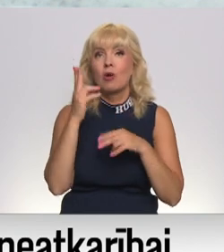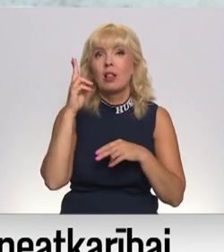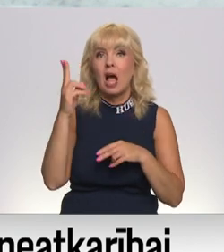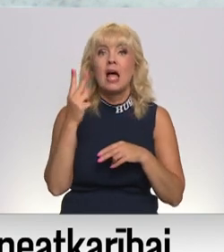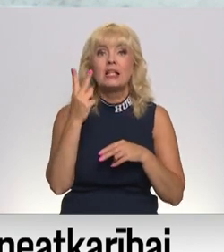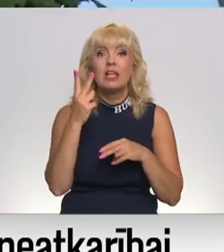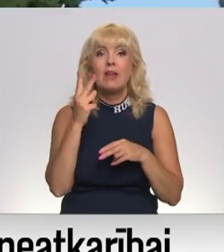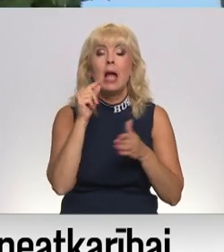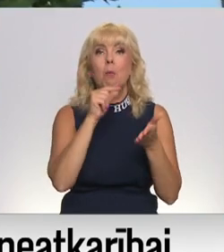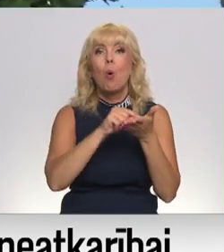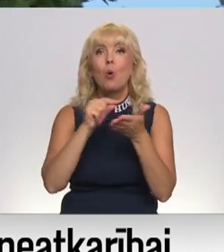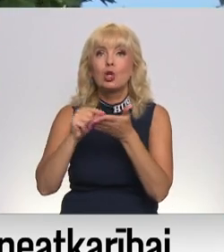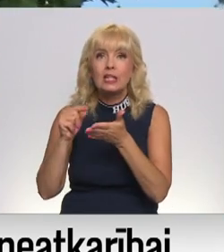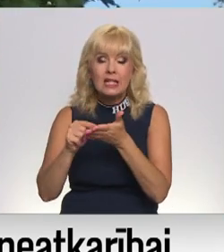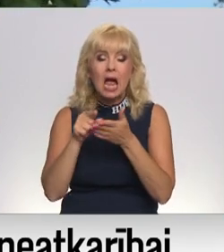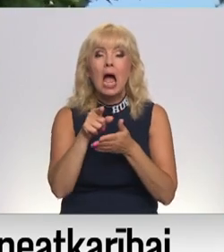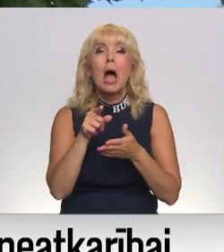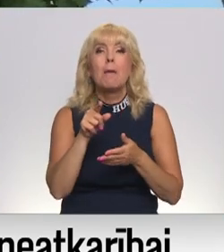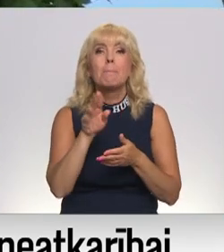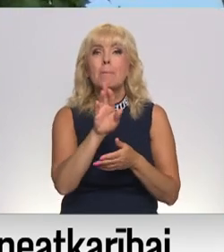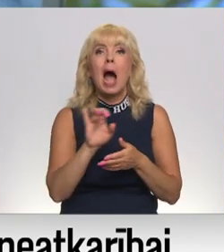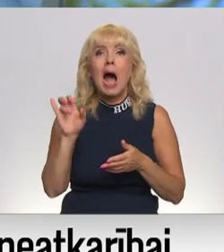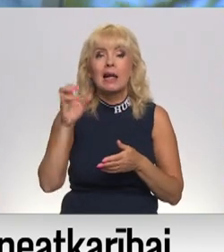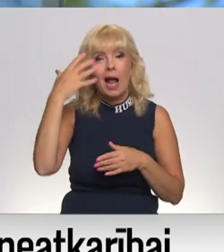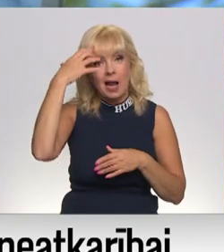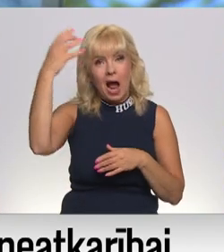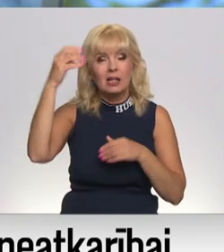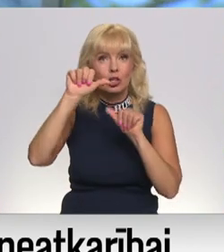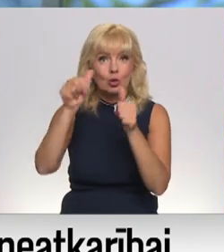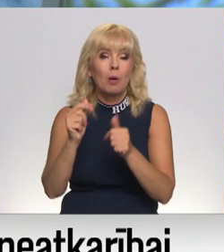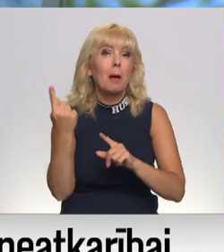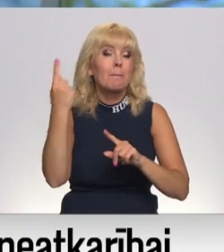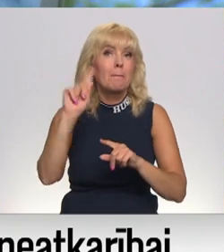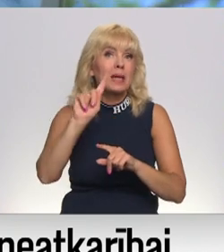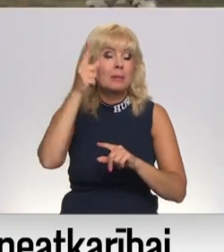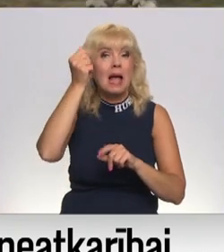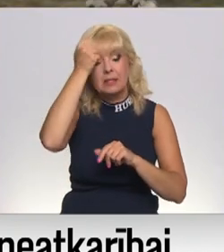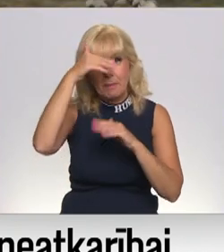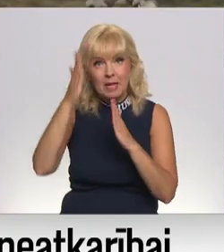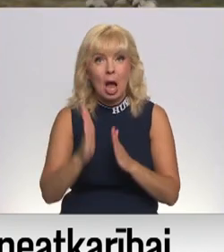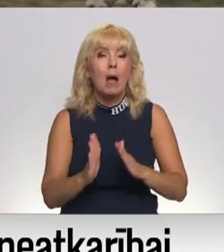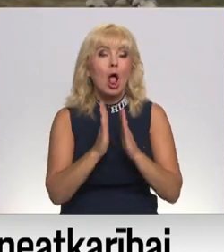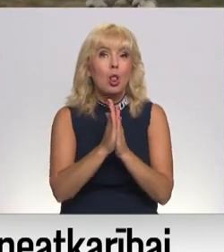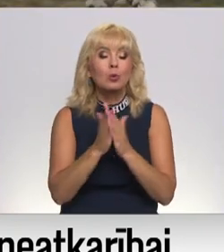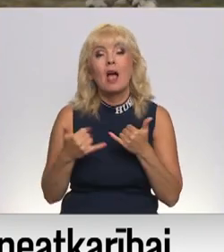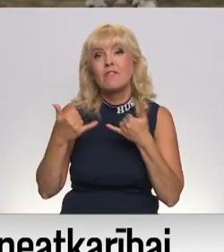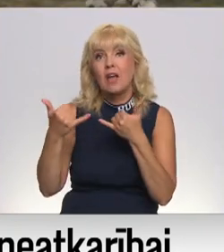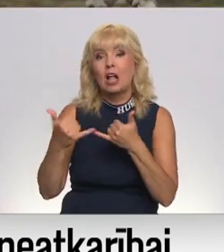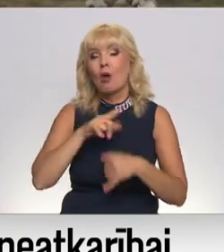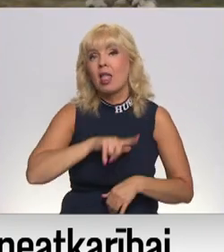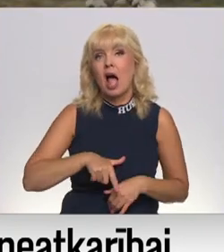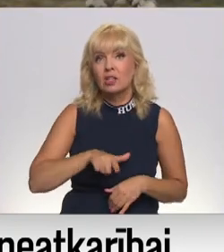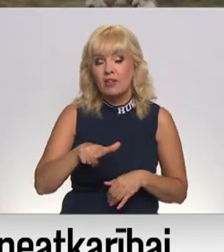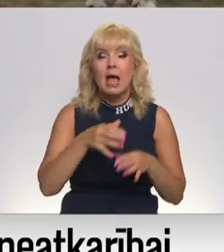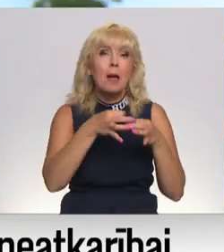divi nelieli punktiņi un nusecināts, Māras Zemes karalienes skulptūra ir pirmais piemineklis Ludzā, kas šaipus veltīts tieši Latvijai